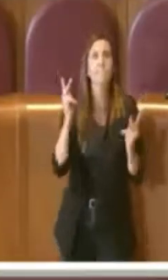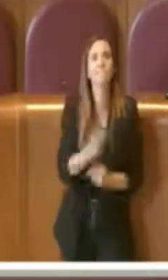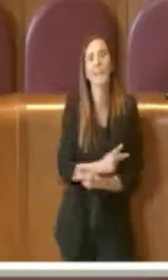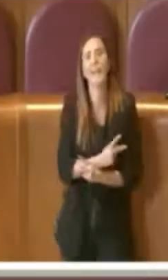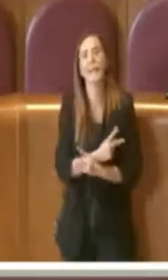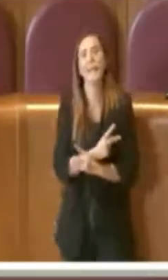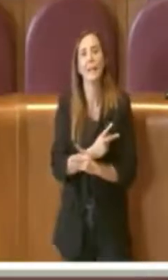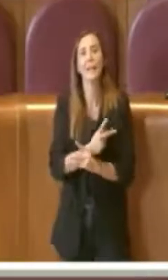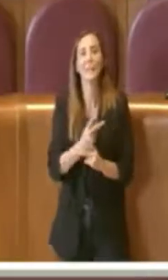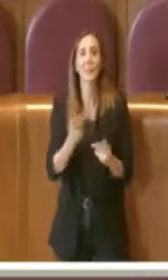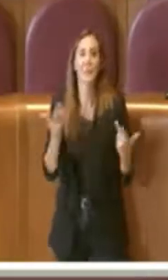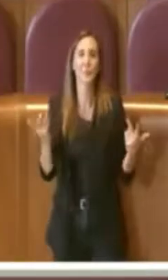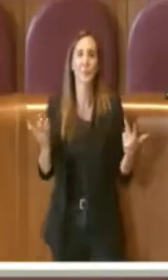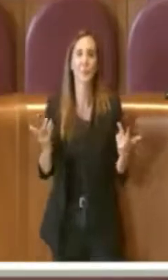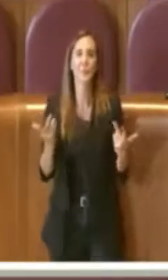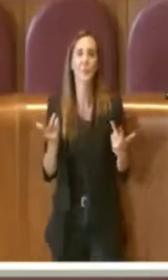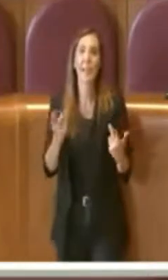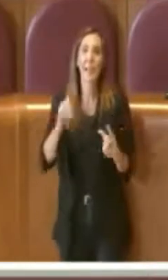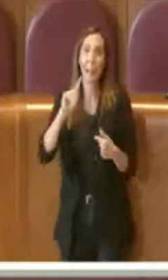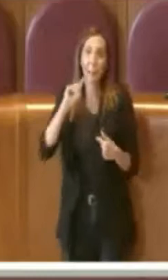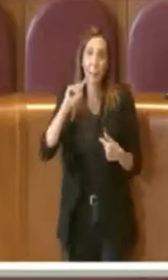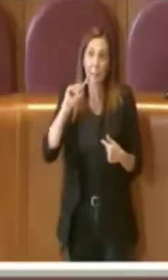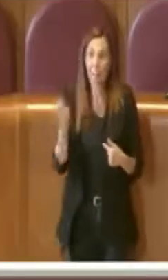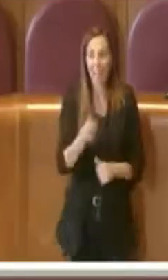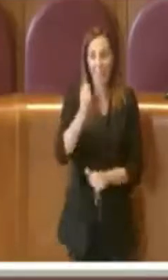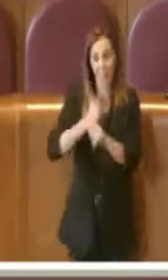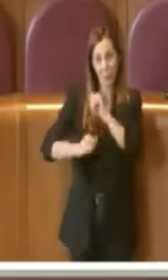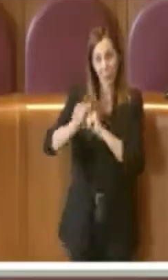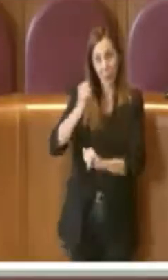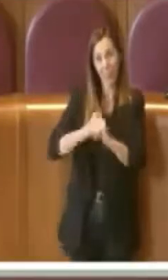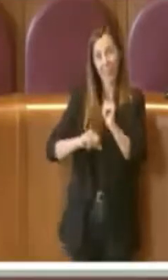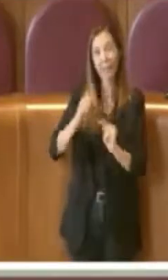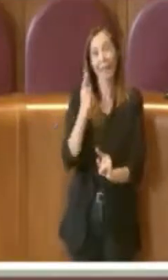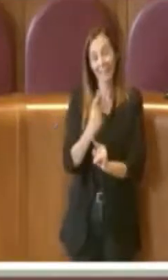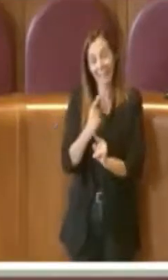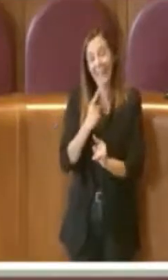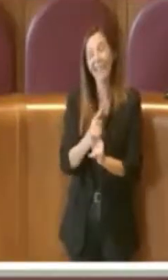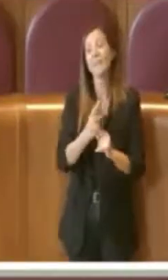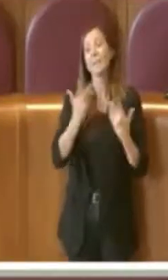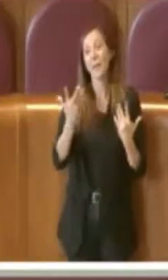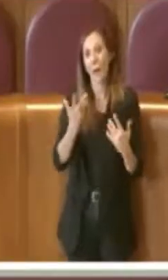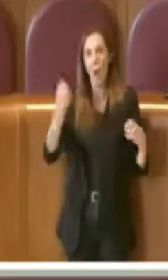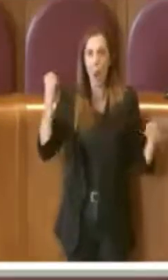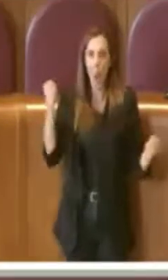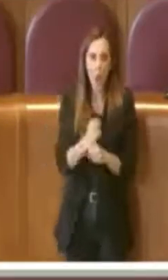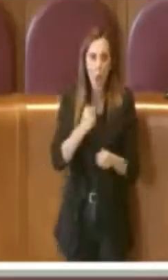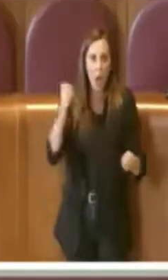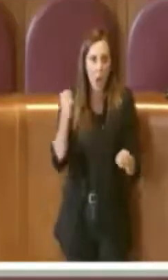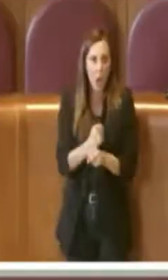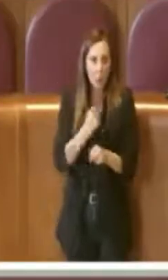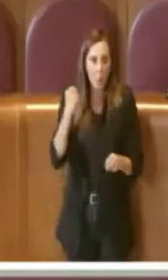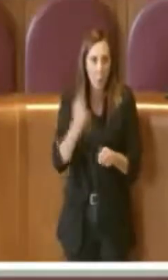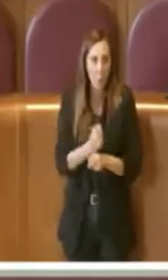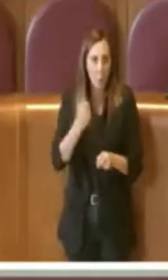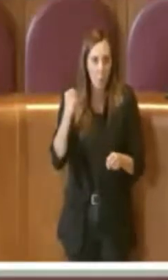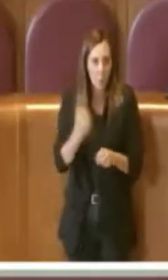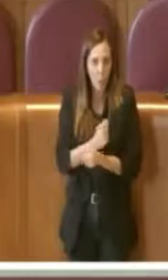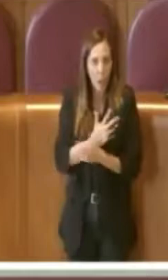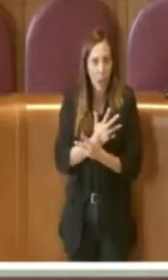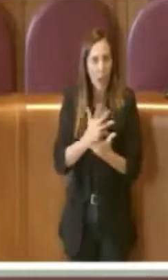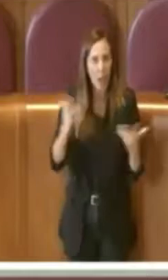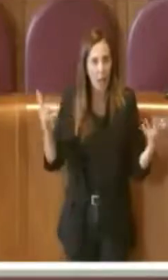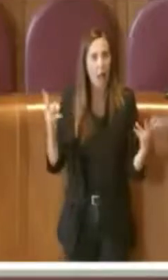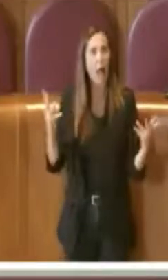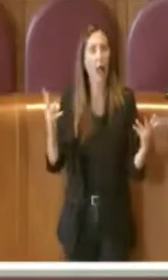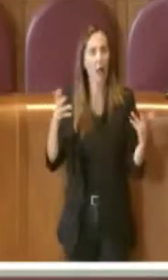sarebbe stato meglio fare tutto prima, però la mole di lavoro oggettivamente è stata molto